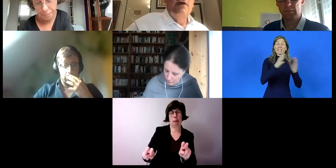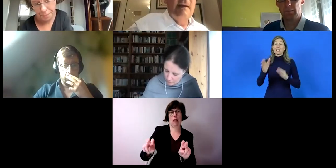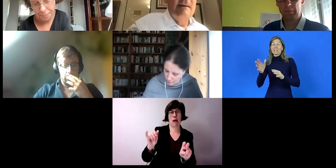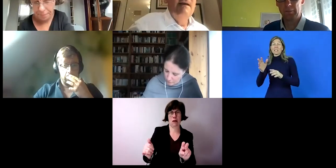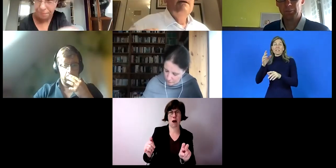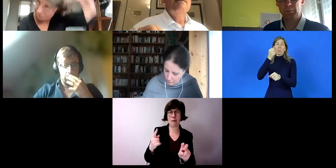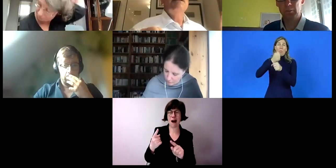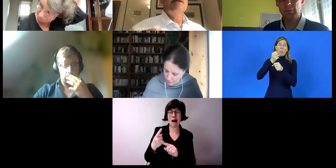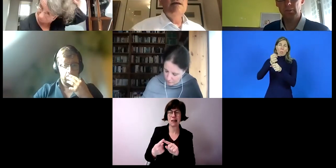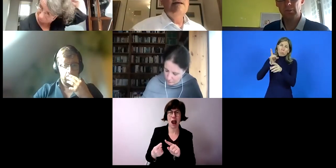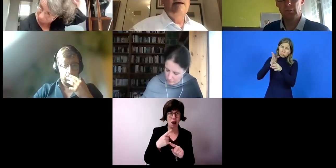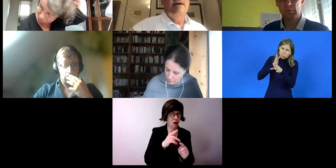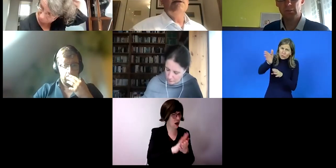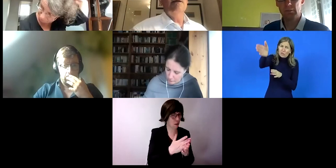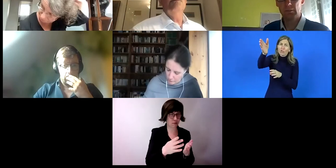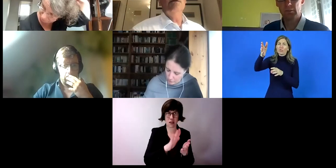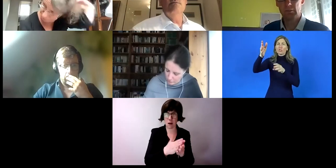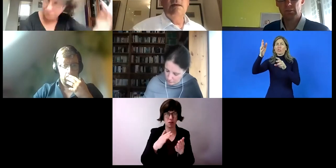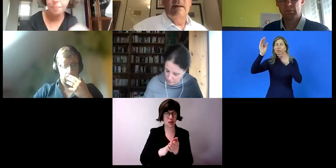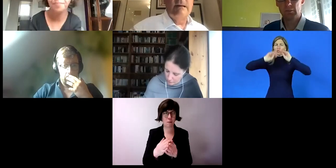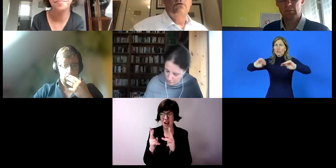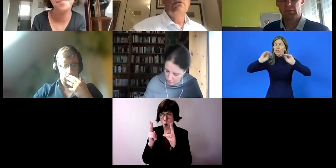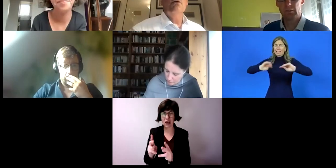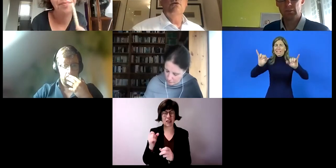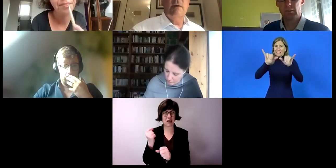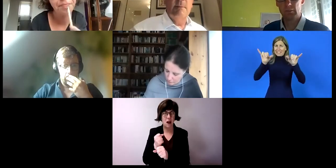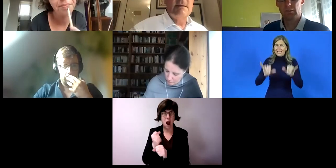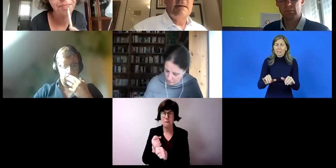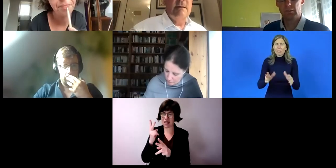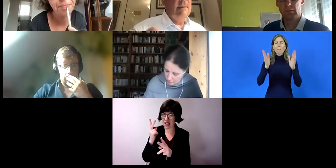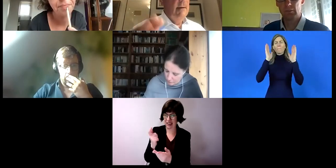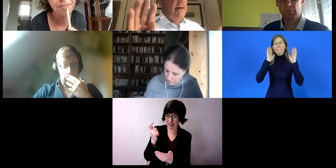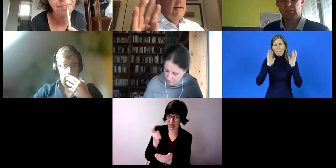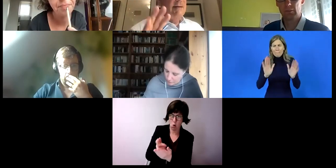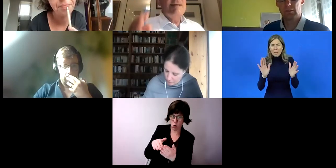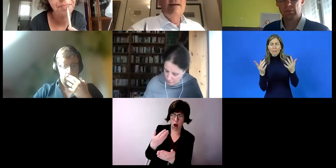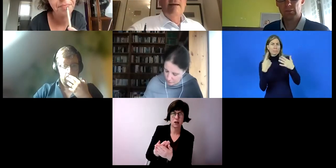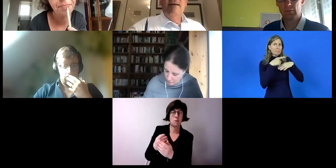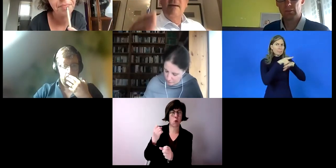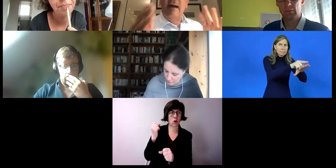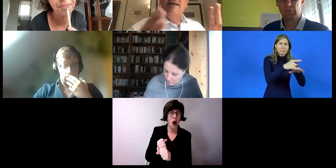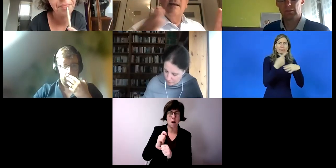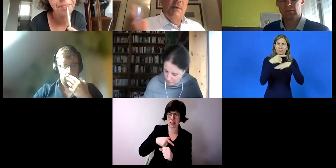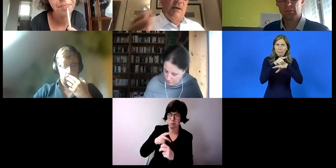Element, aber auch nur dann, wenn sie richtige Arbeit anbieten, mit Entlohnung und Arbeitsrecht. Also das